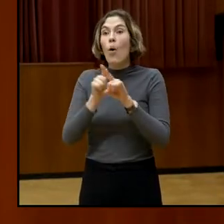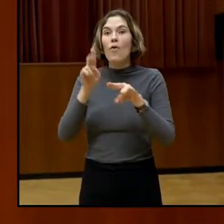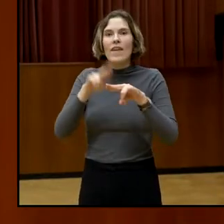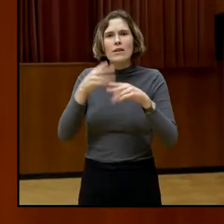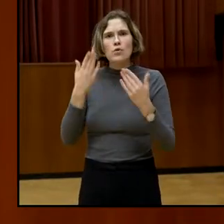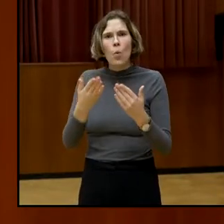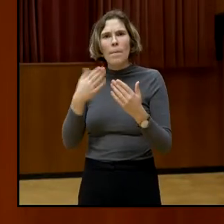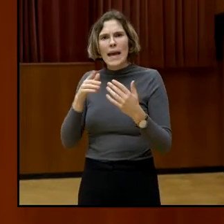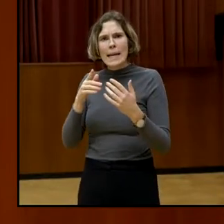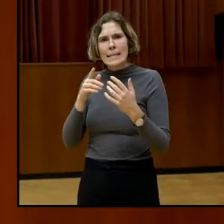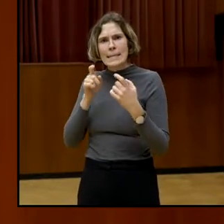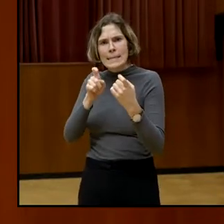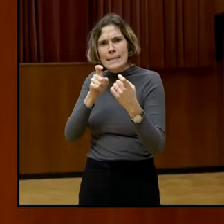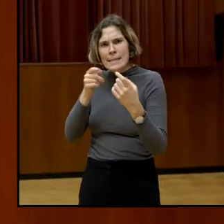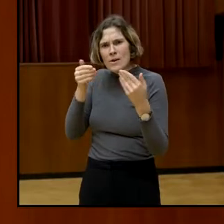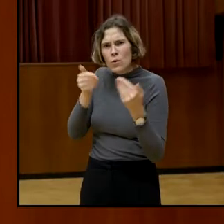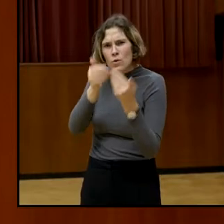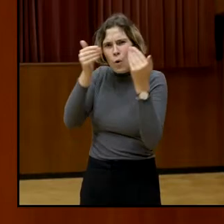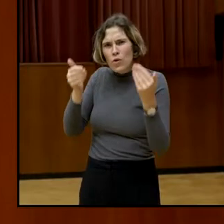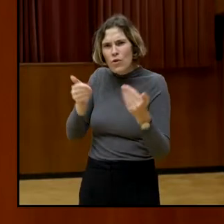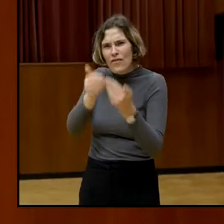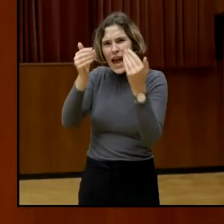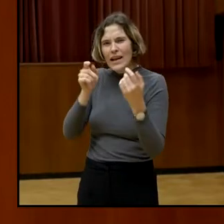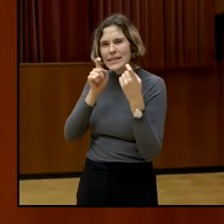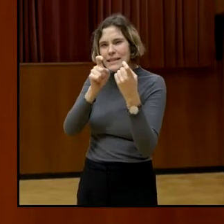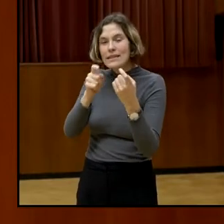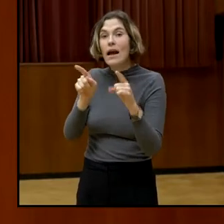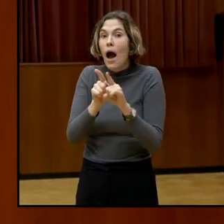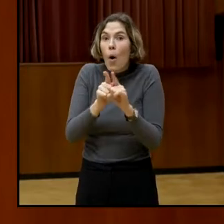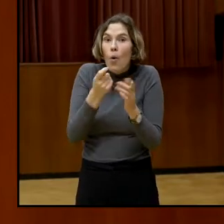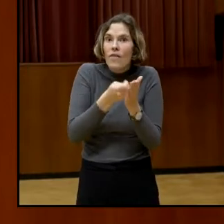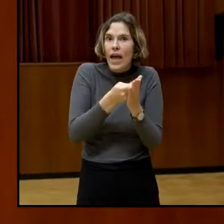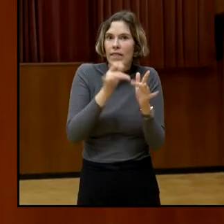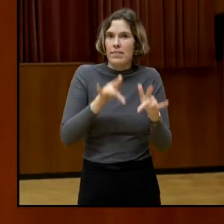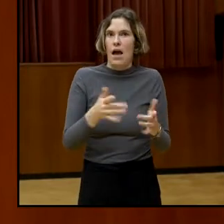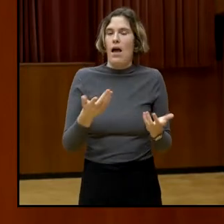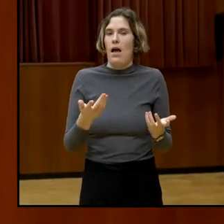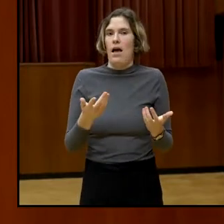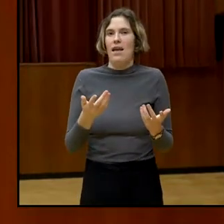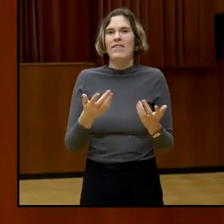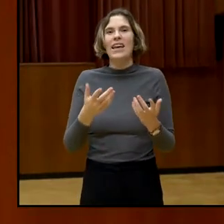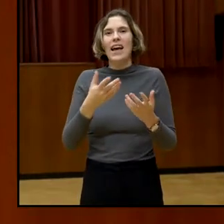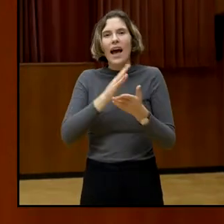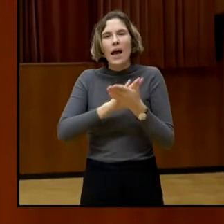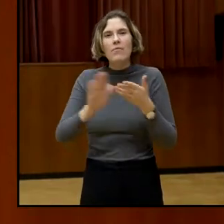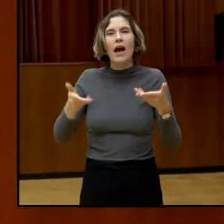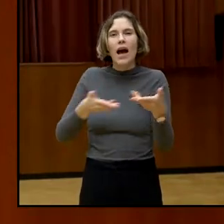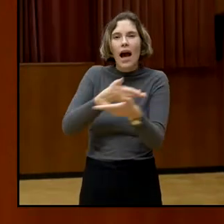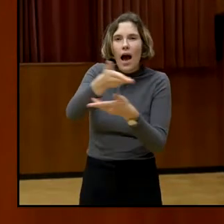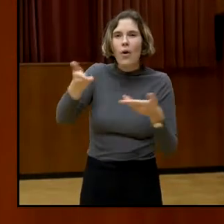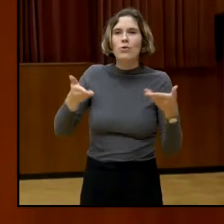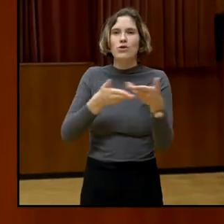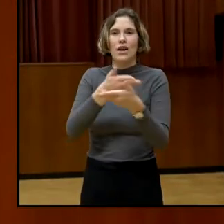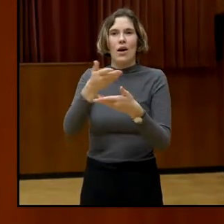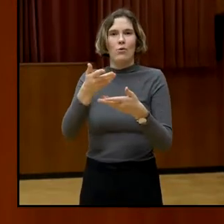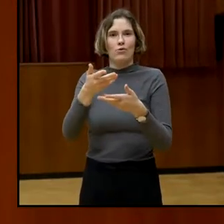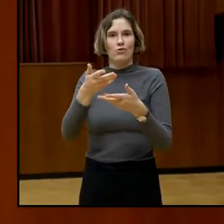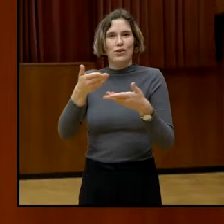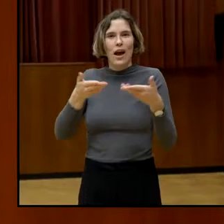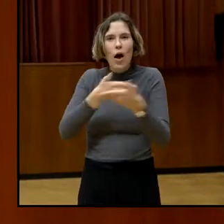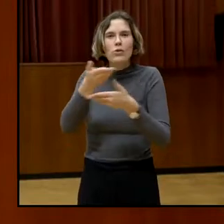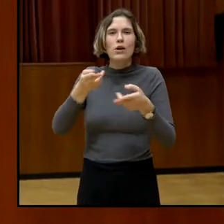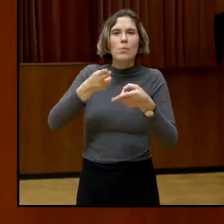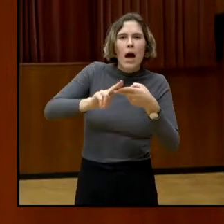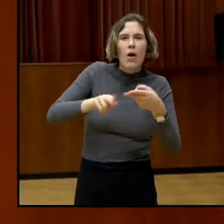kontroversieller auch ist. Das Miteinander Reden, es bringt uns einfach weiter. Und ja,